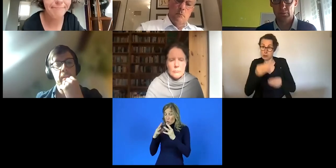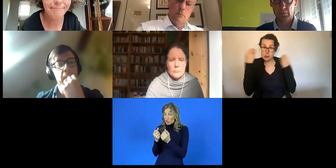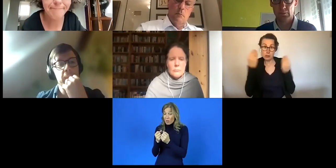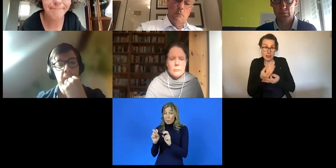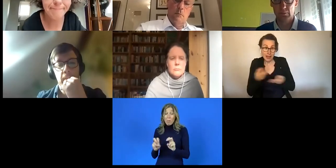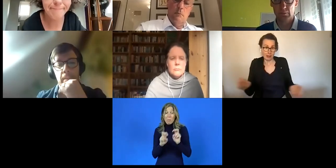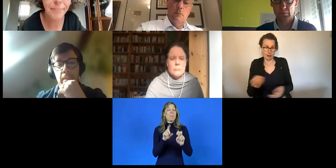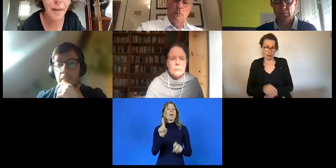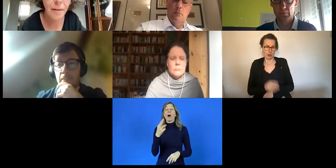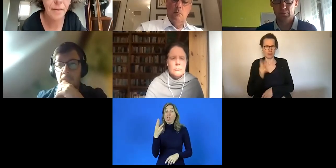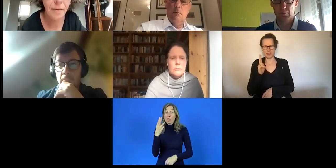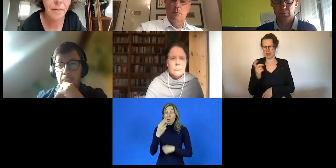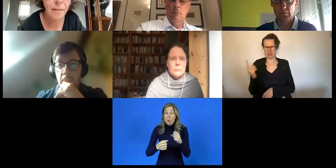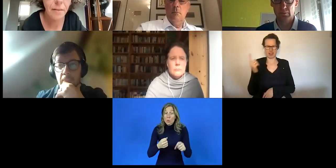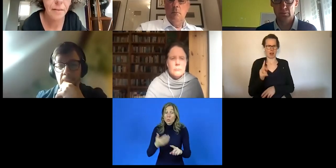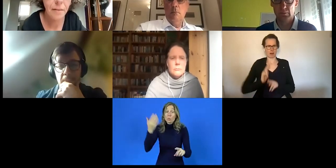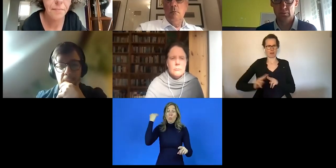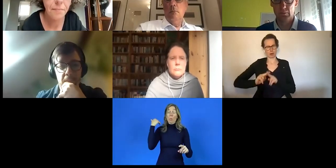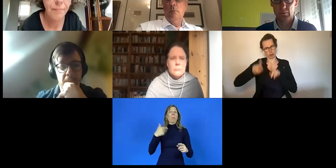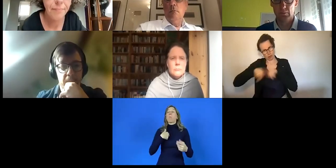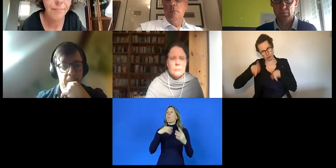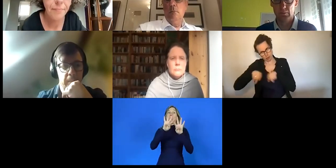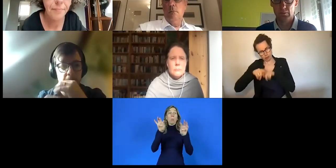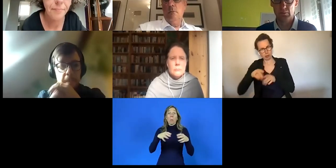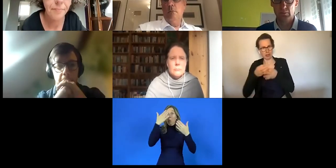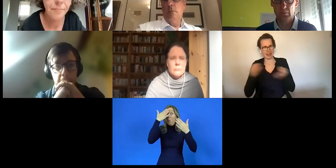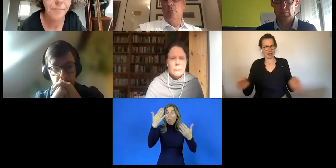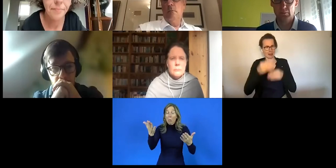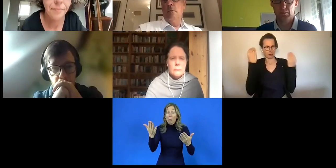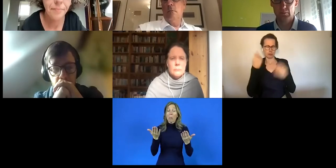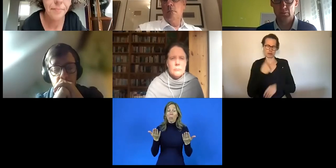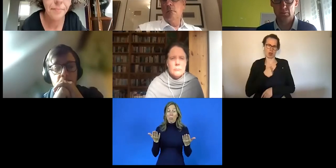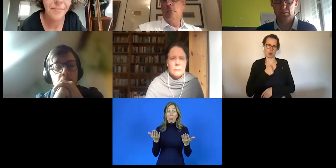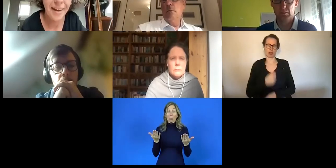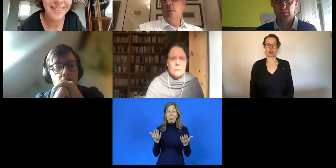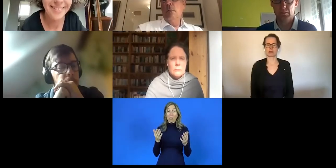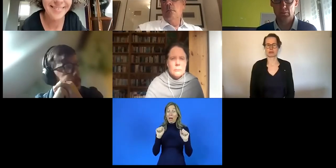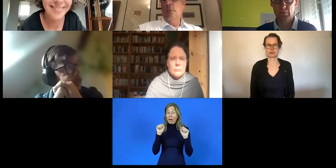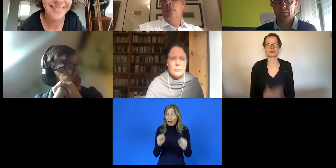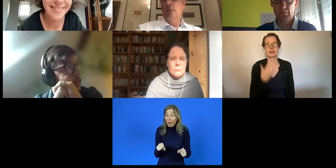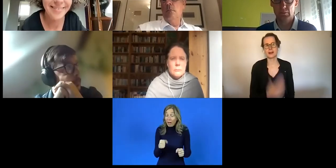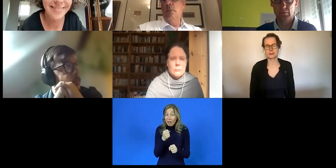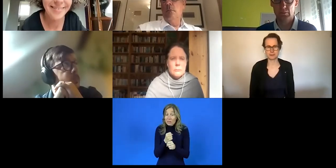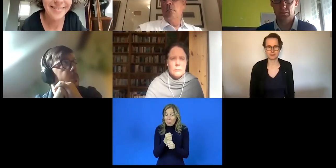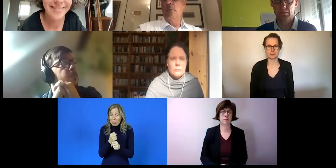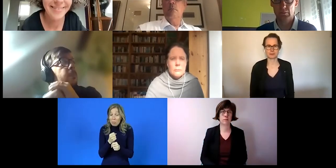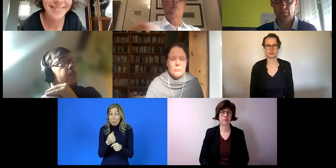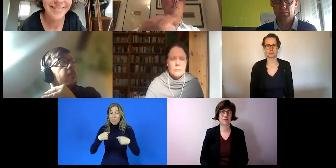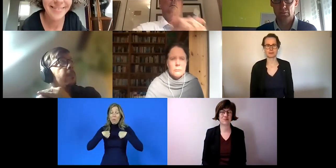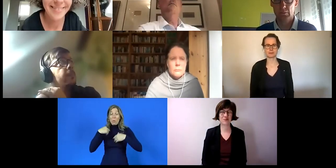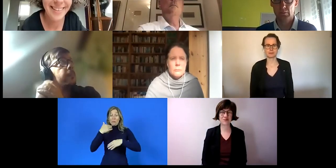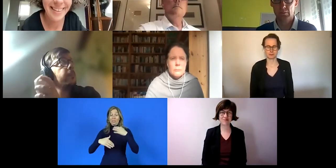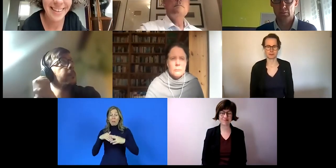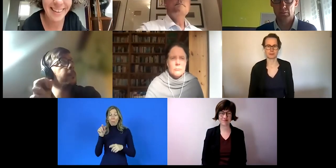20 Jahren so eine Werkstatt gibt oder länger und wir das nicht mal wissen, ist das ein trauriges Zeugnis. Ich danke schön, dass ich das sagen durfte.